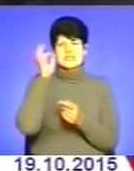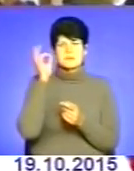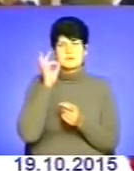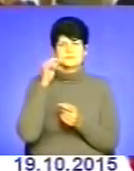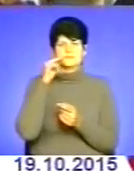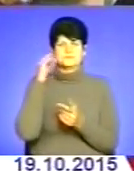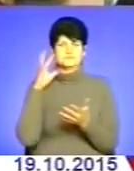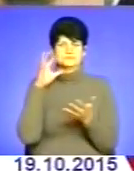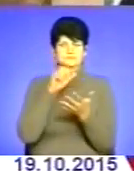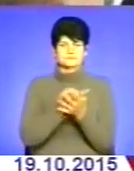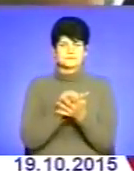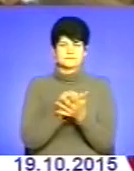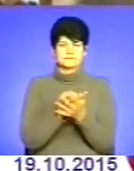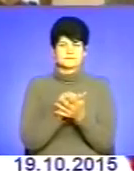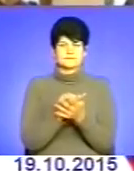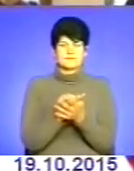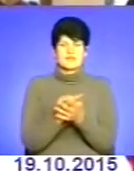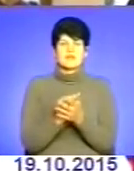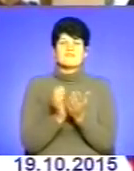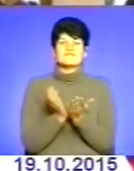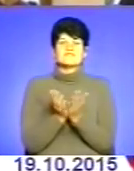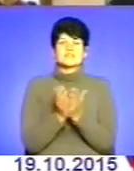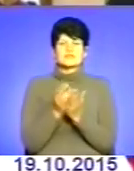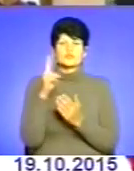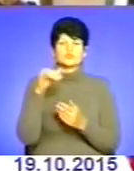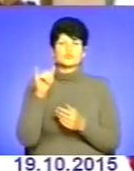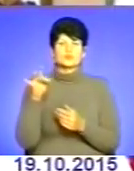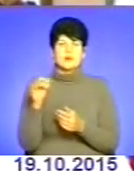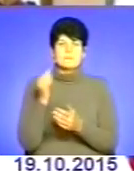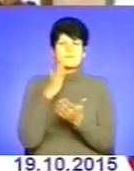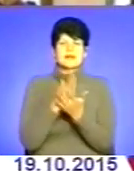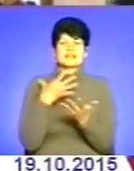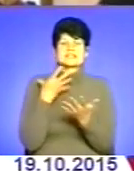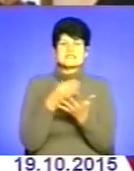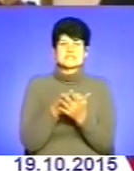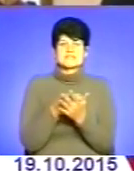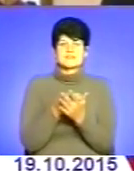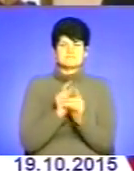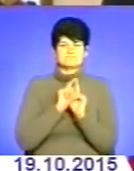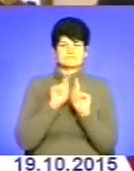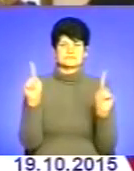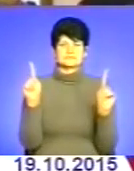Видавництво Джура має свій характер, має свій такий імідж,